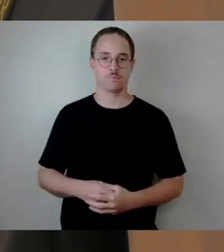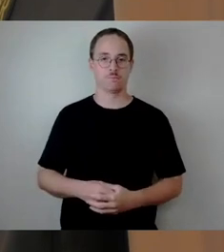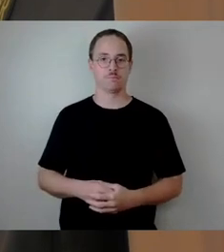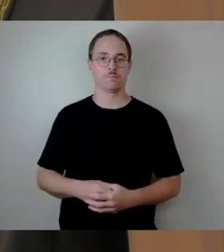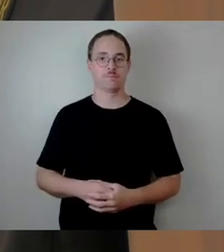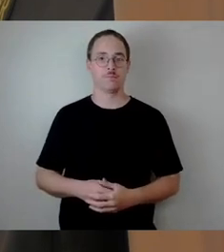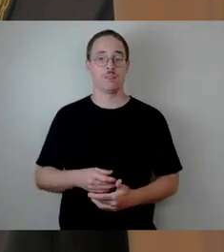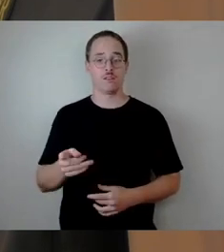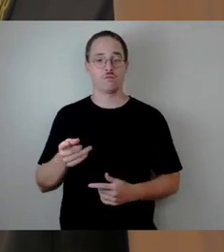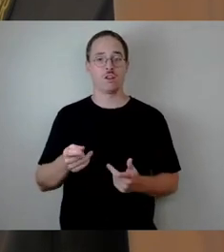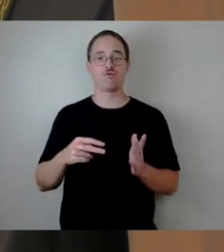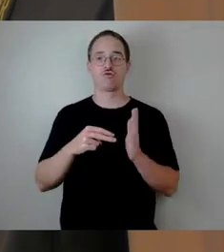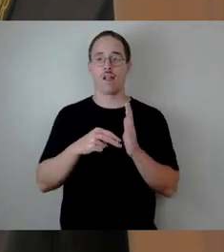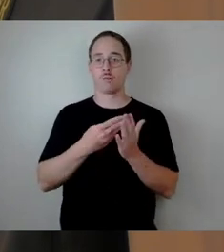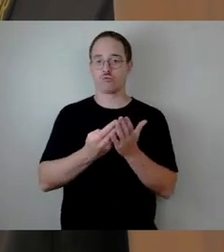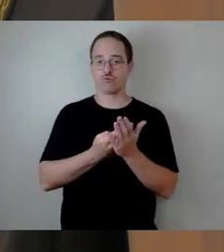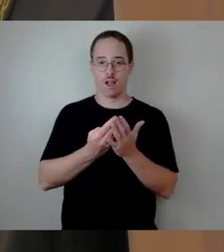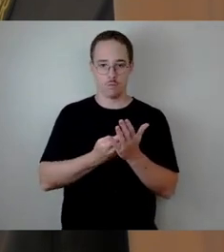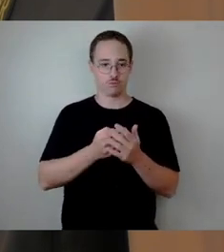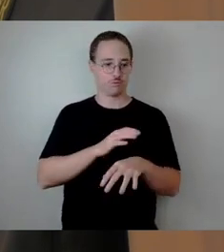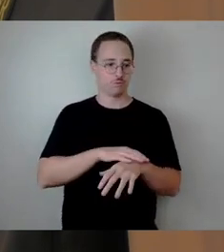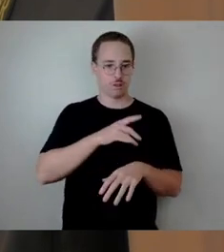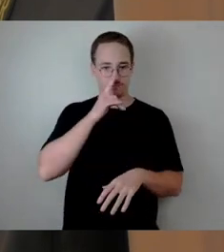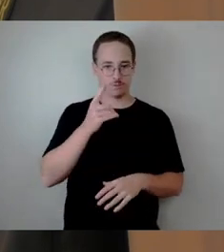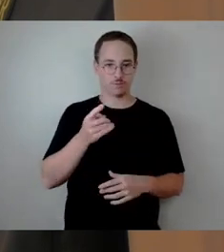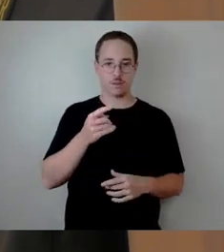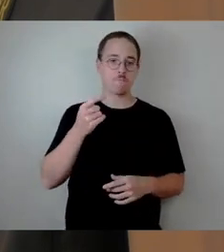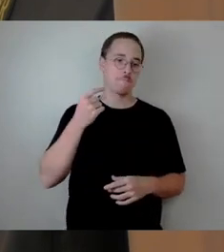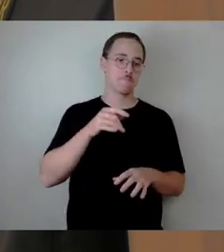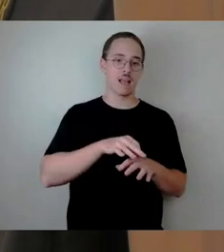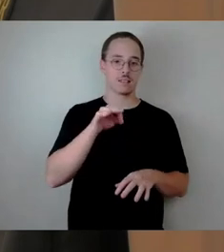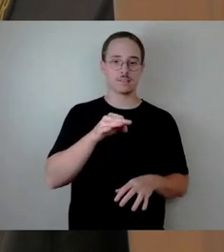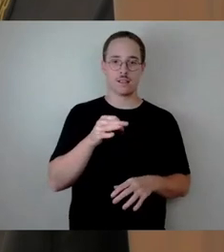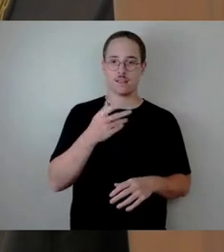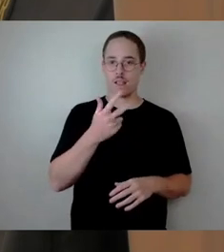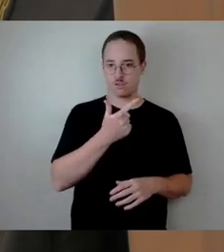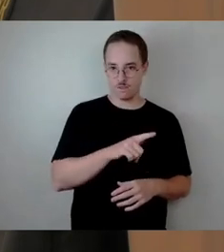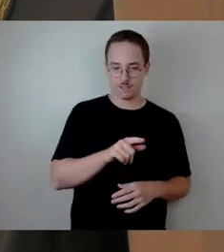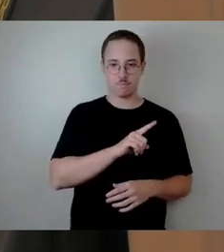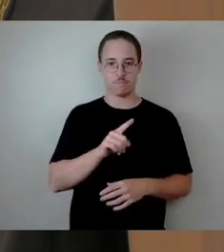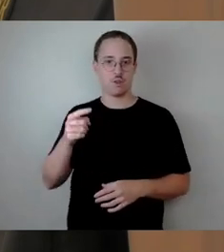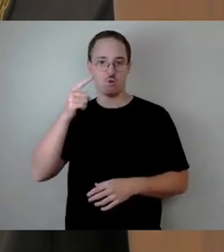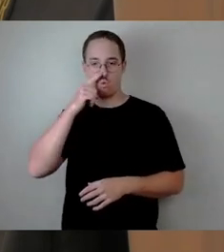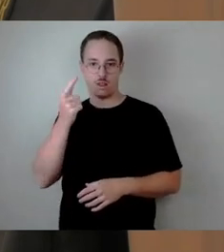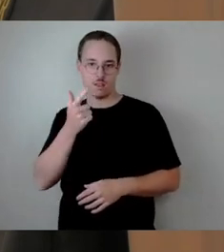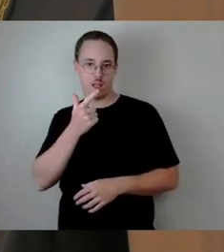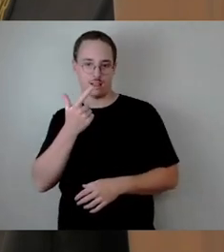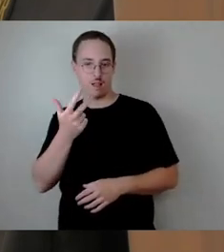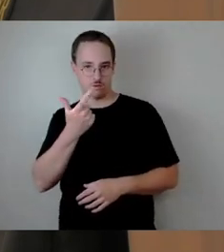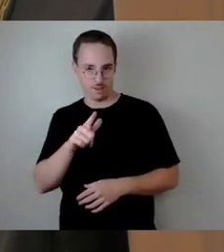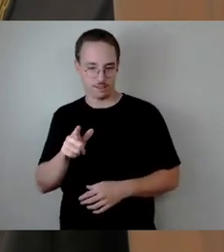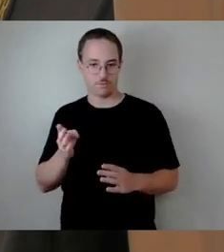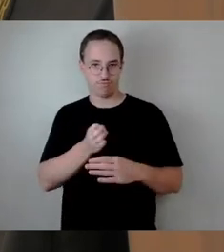März 2023 bis Juni 2023 durch eine Arbeitsgemeinschaft Schulsekretariate überarbeitet, die Frau